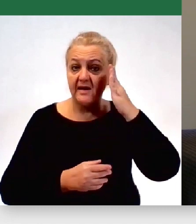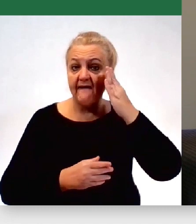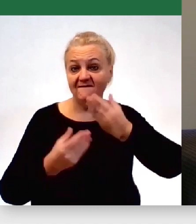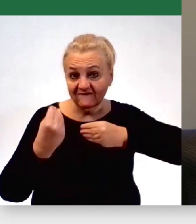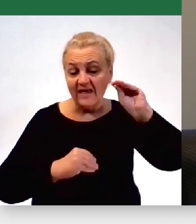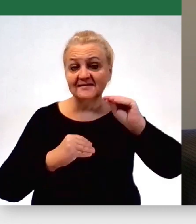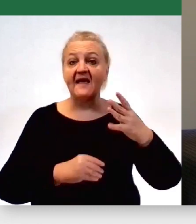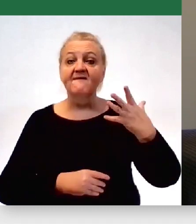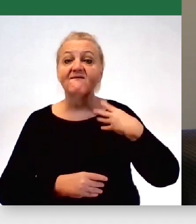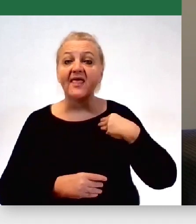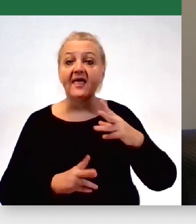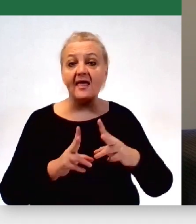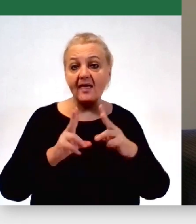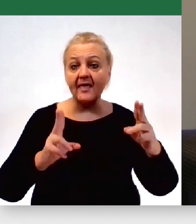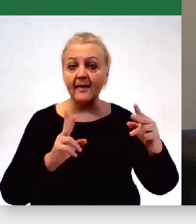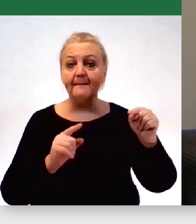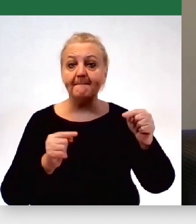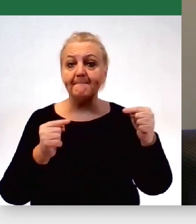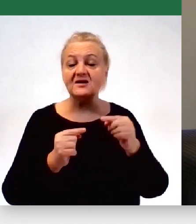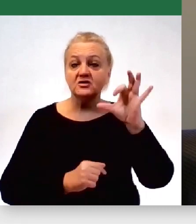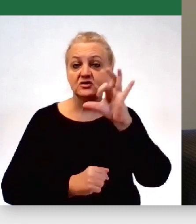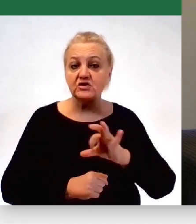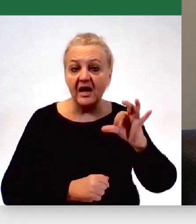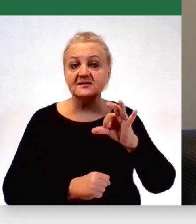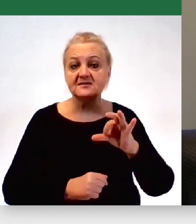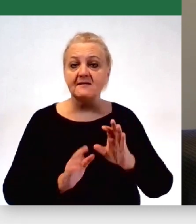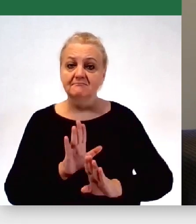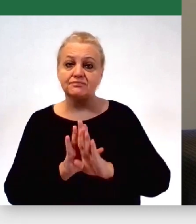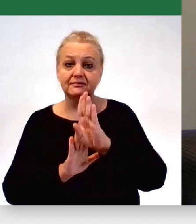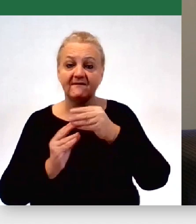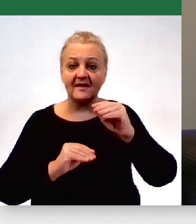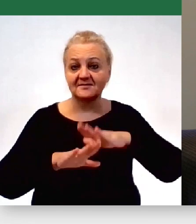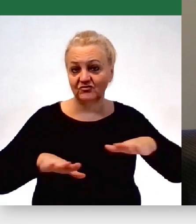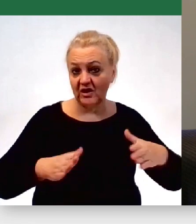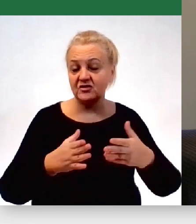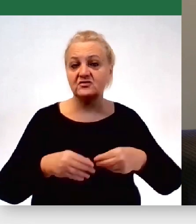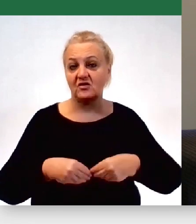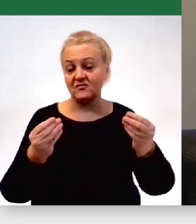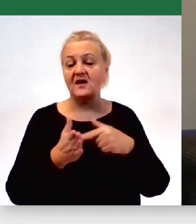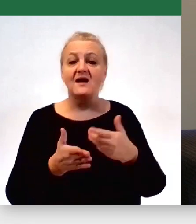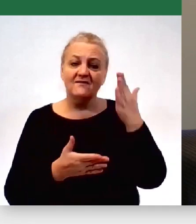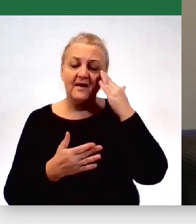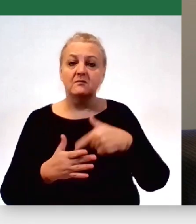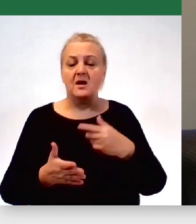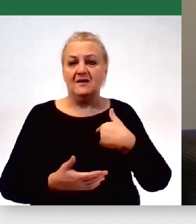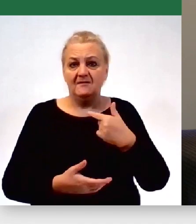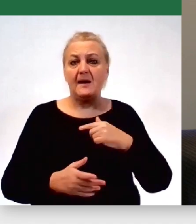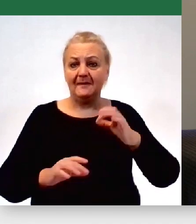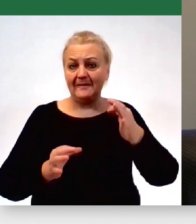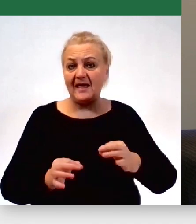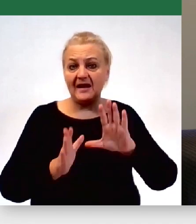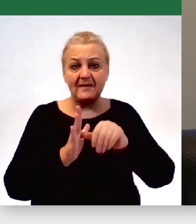wieku, który powoduje, że mamy szansę na wzrost demograficzny, a nie na spadek, bo jesteśmy miastem wymierającym, a nie